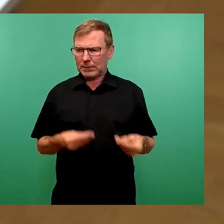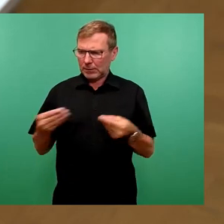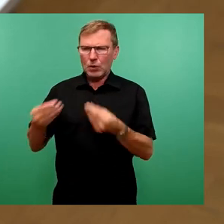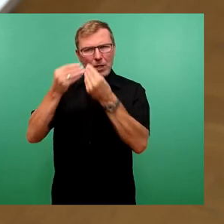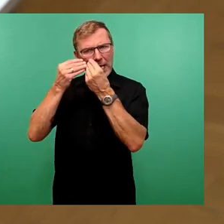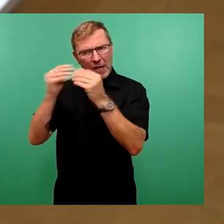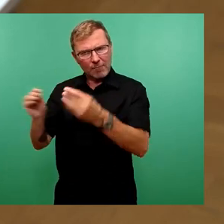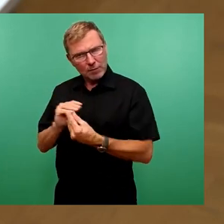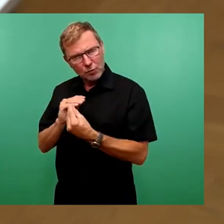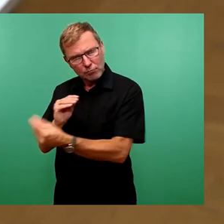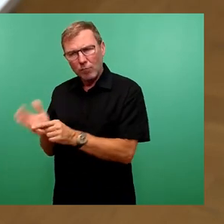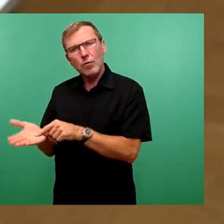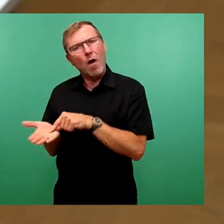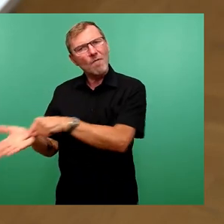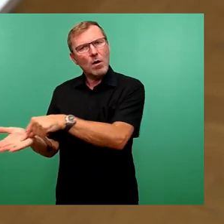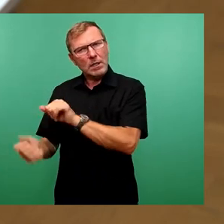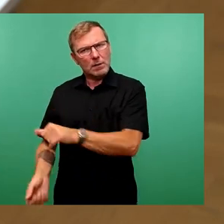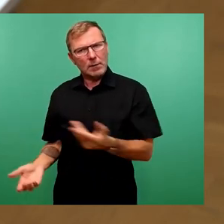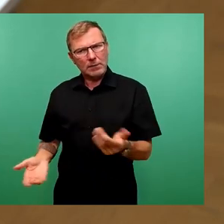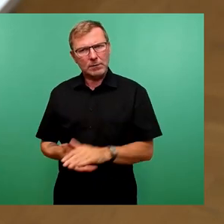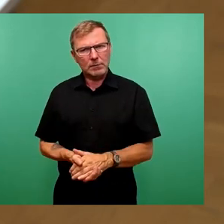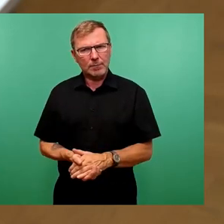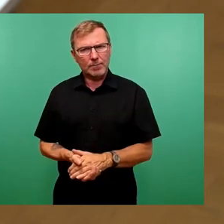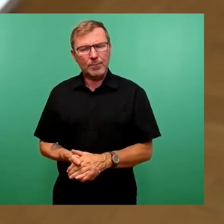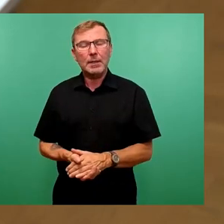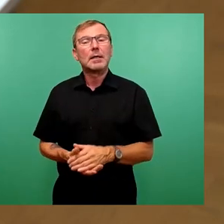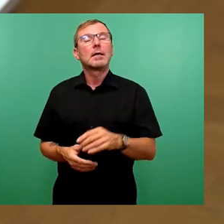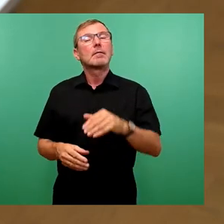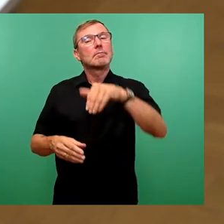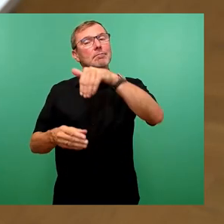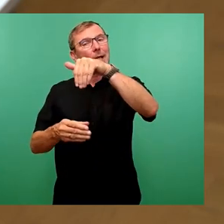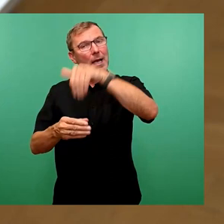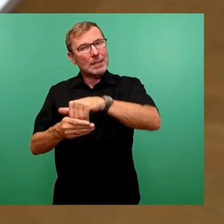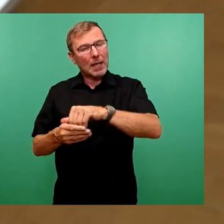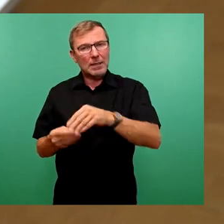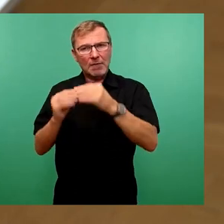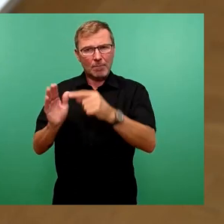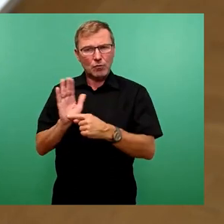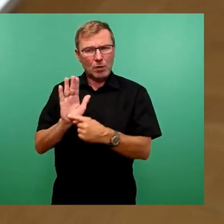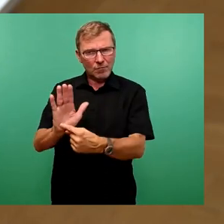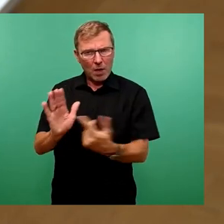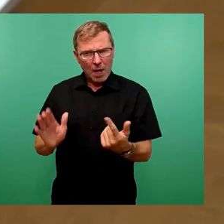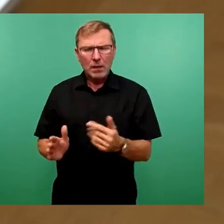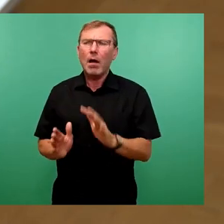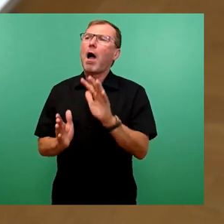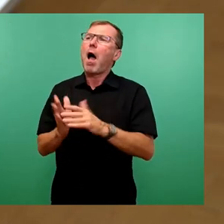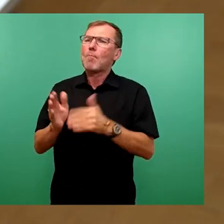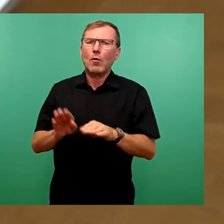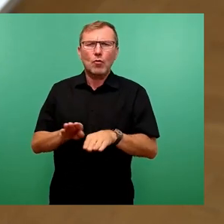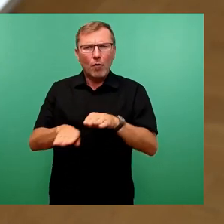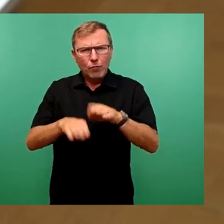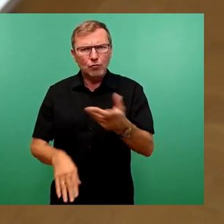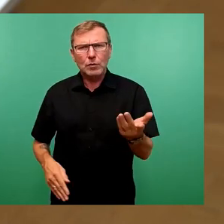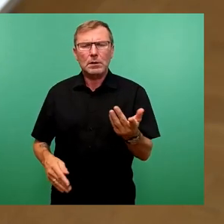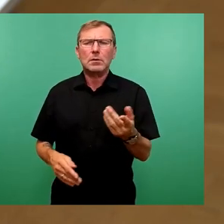vorgelegt werden könne. Bestandteil der Informationsvorlage werde der Planungsfortschritt und die Darstellung der